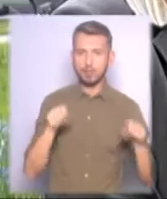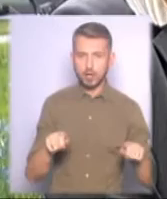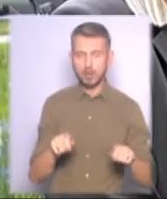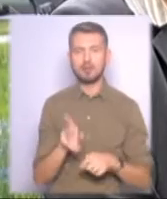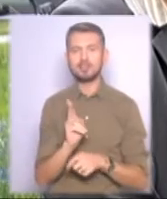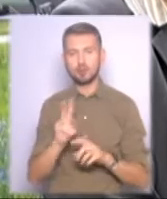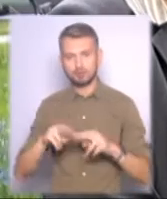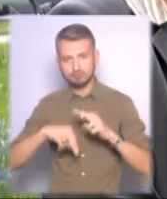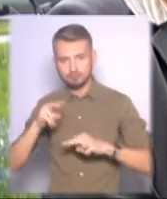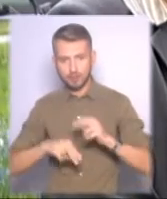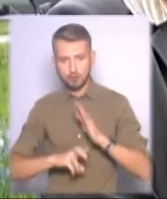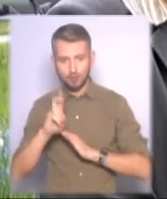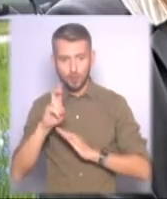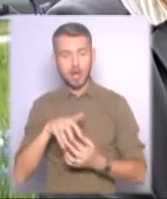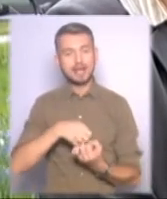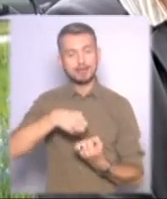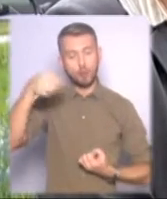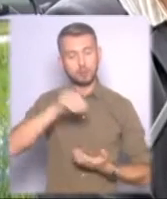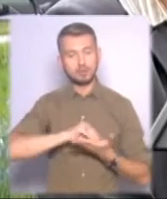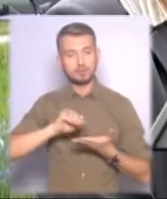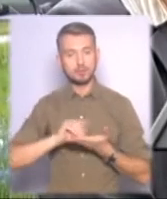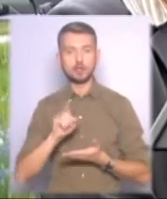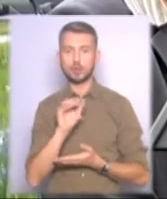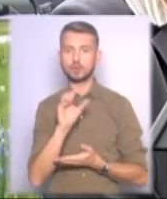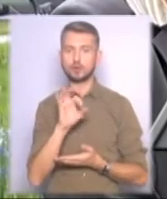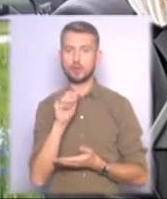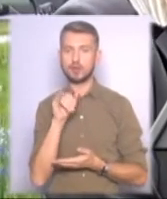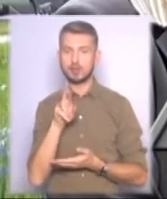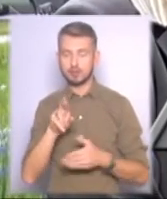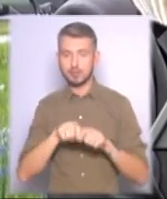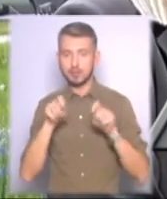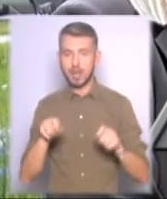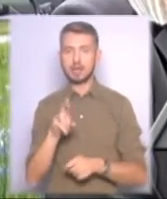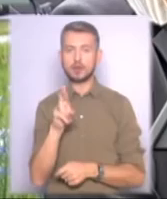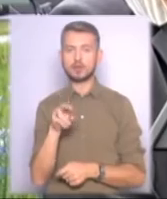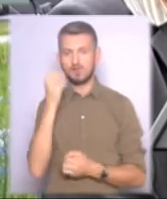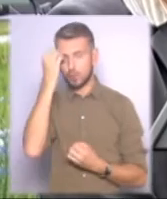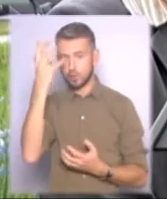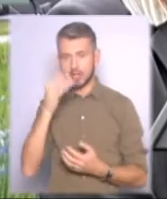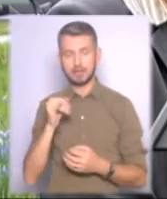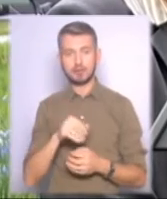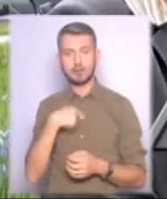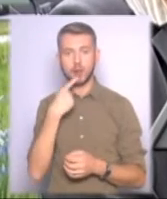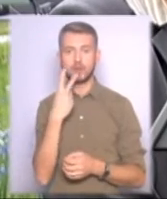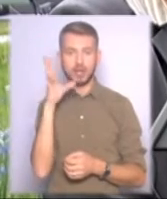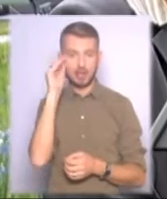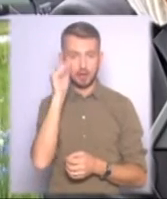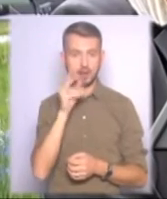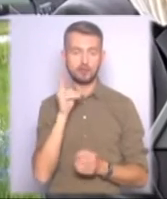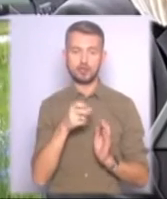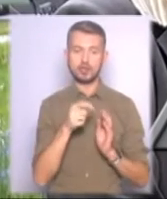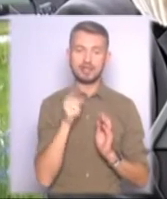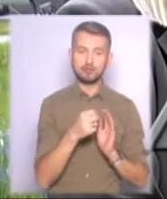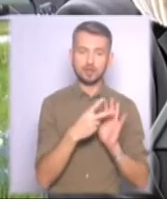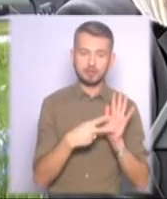Літописи говорять про те, що Софія заснована Ярославом Мудрим і називають дві дати – 1017